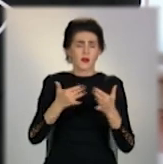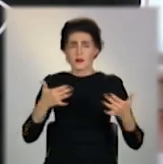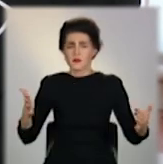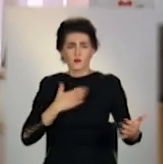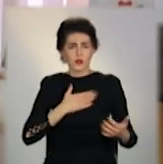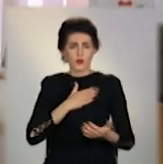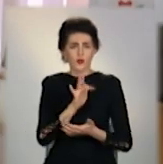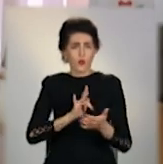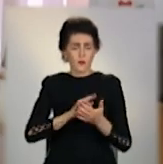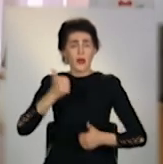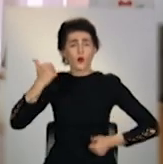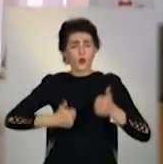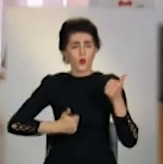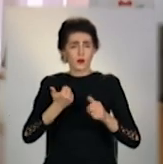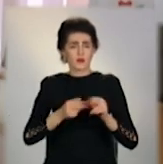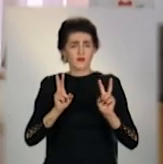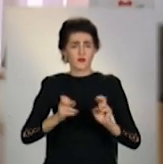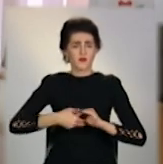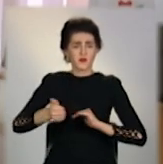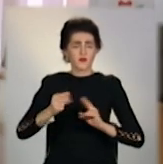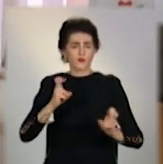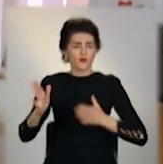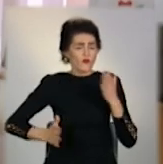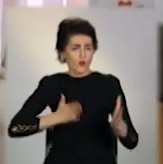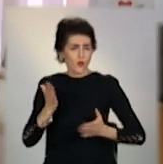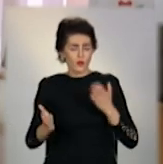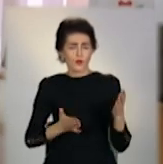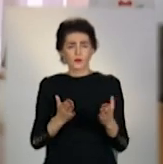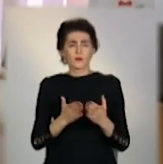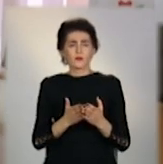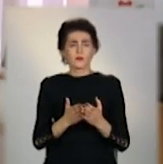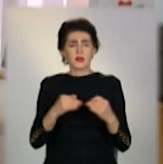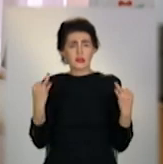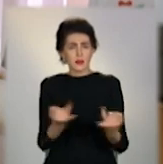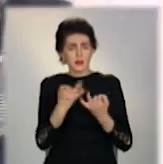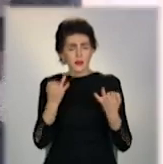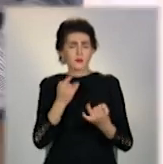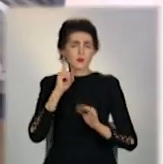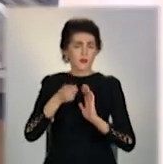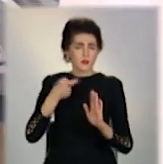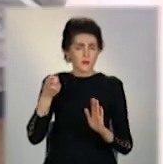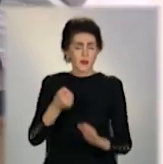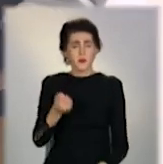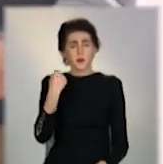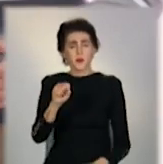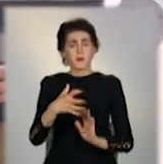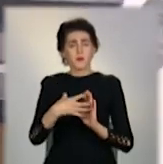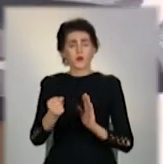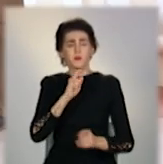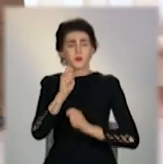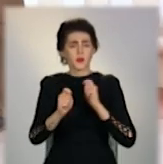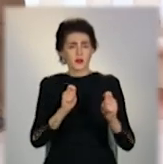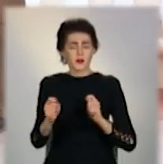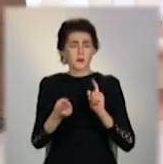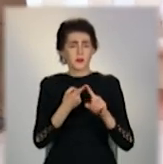міста. Цей конкурс викликав таку живу жваву цікавість. Переможці отримали подарунки.